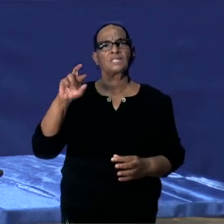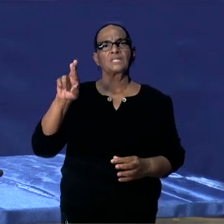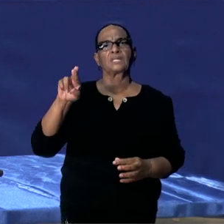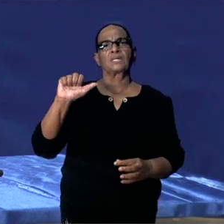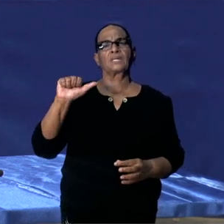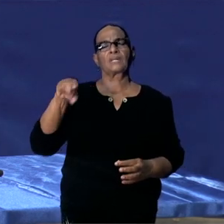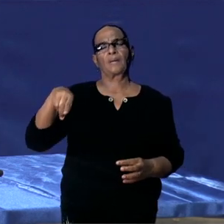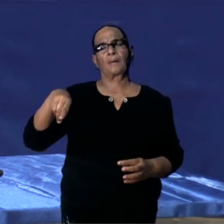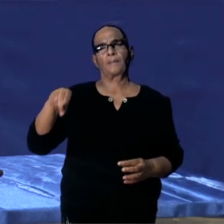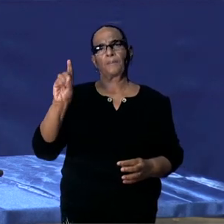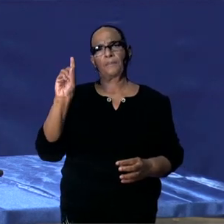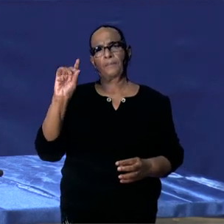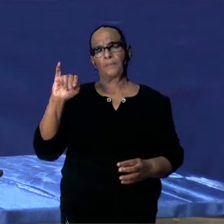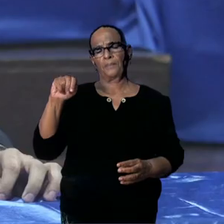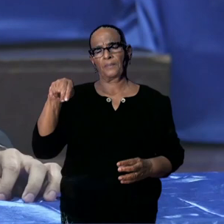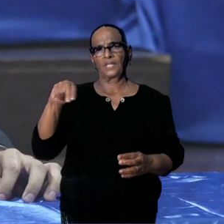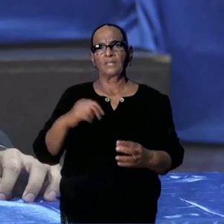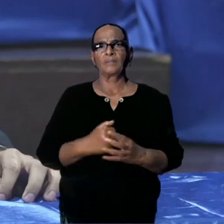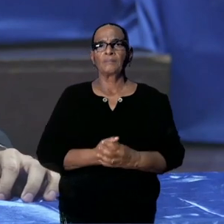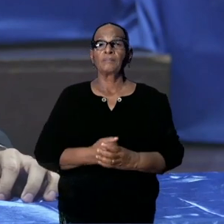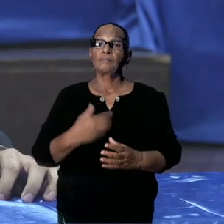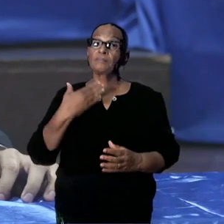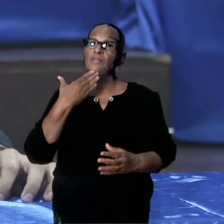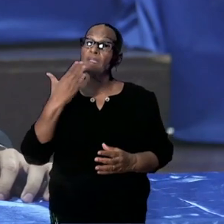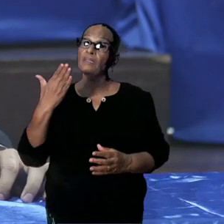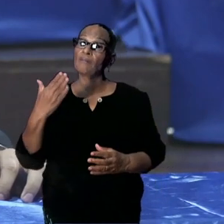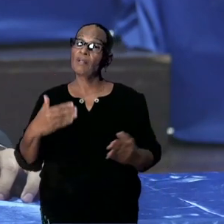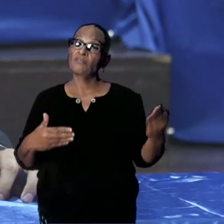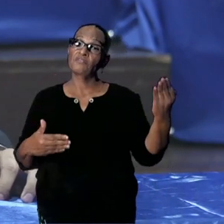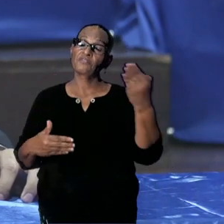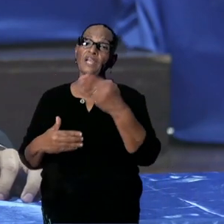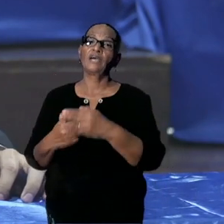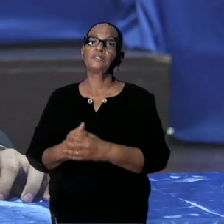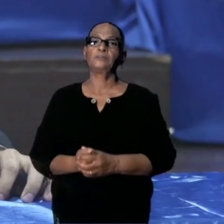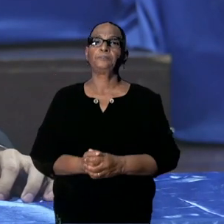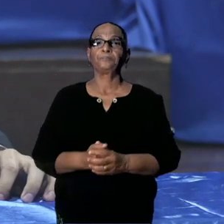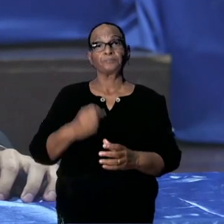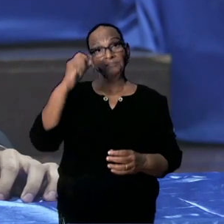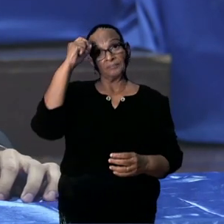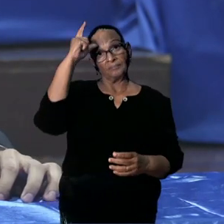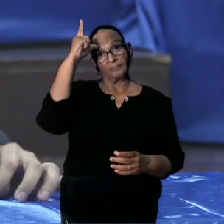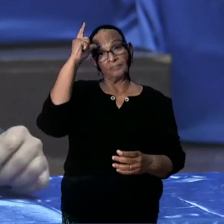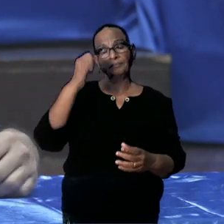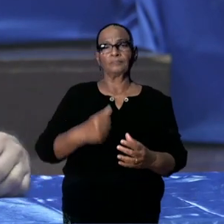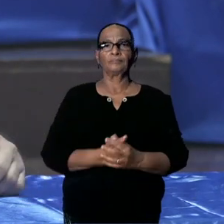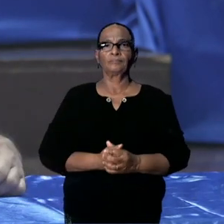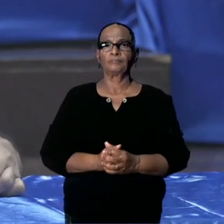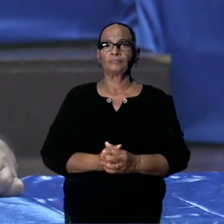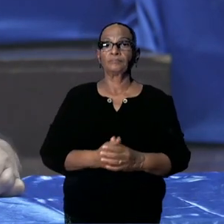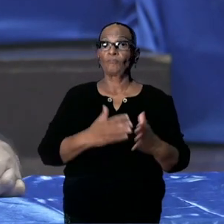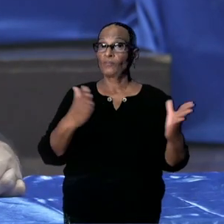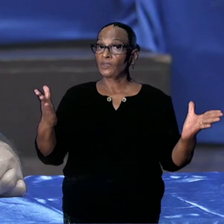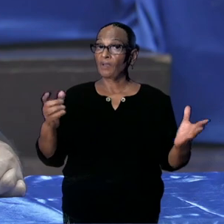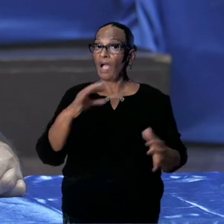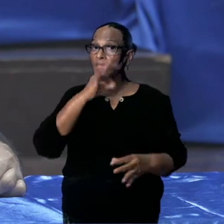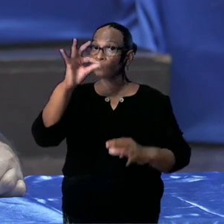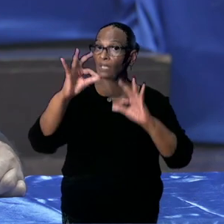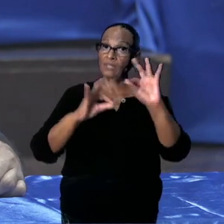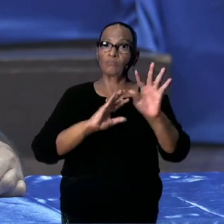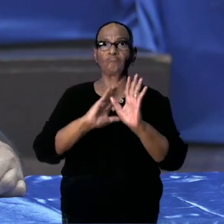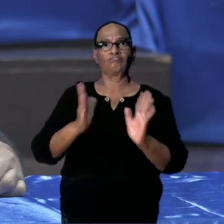Ja, dank u wel voor de vragen en ook voor de deskundigen die die vragen al een groot deel hebben beantwoord.